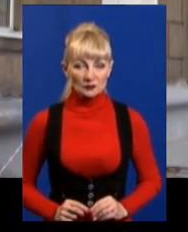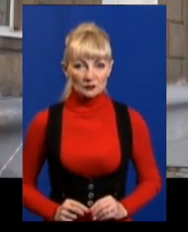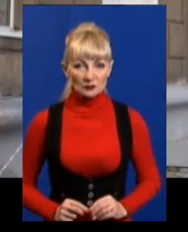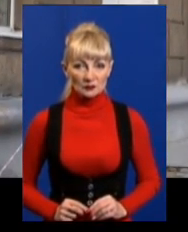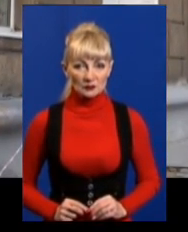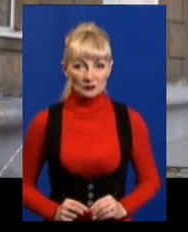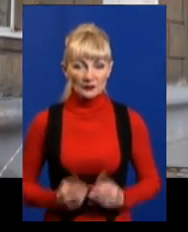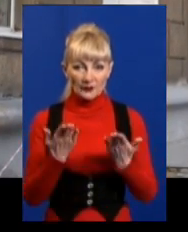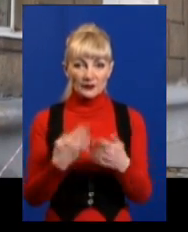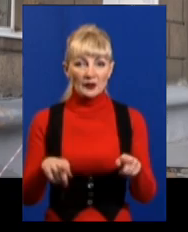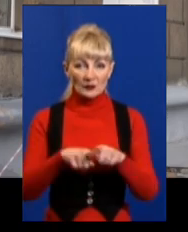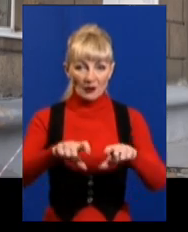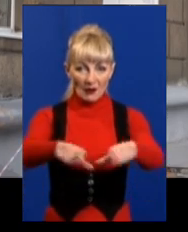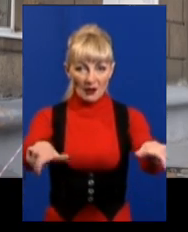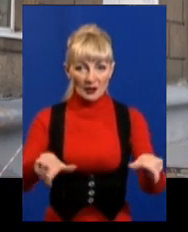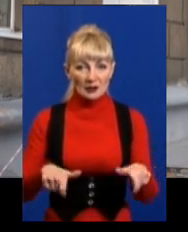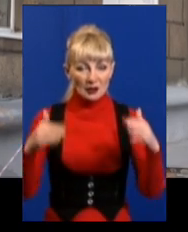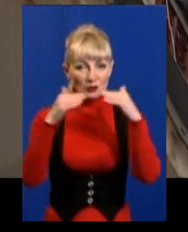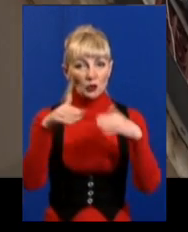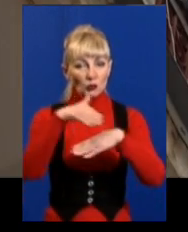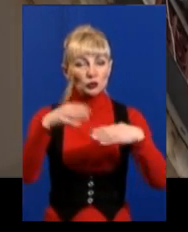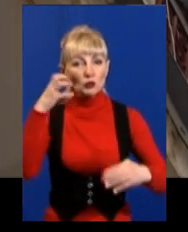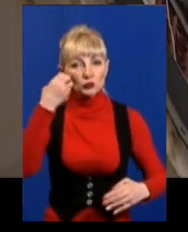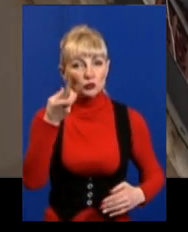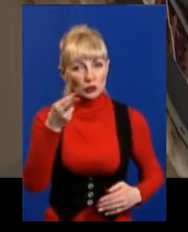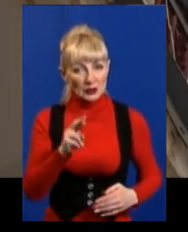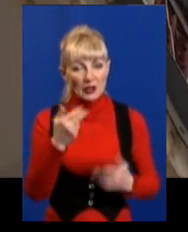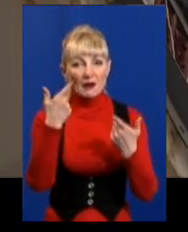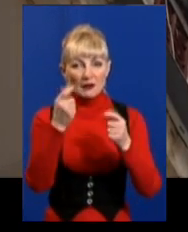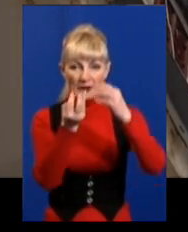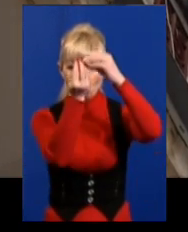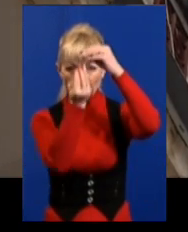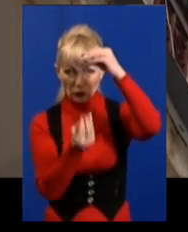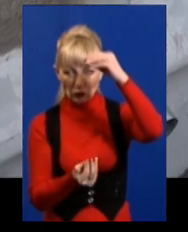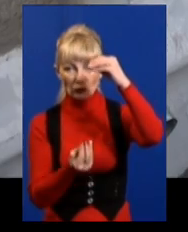А ось так огородили будинок по вулиці Пушкінській, на якому не збиті бурульки.